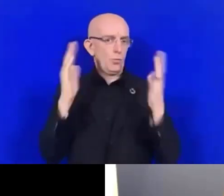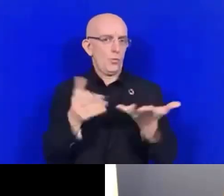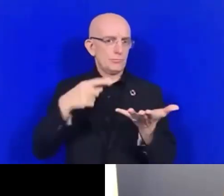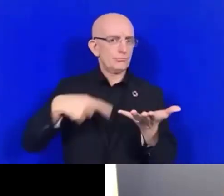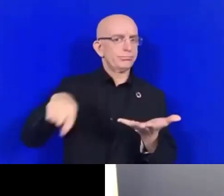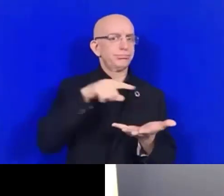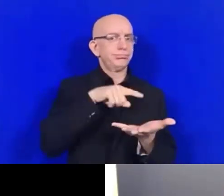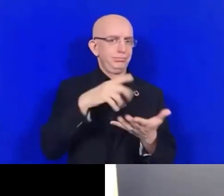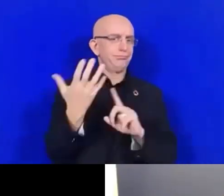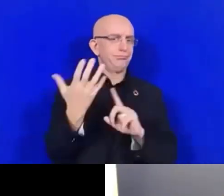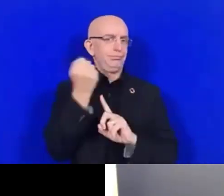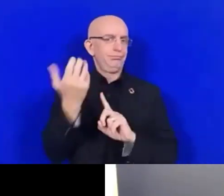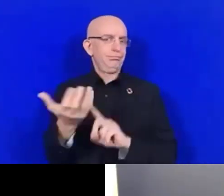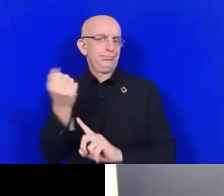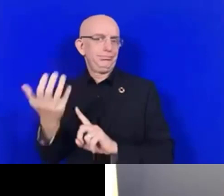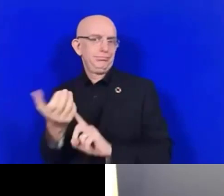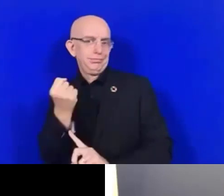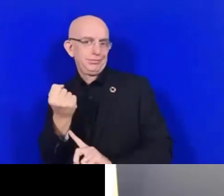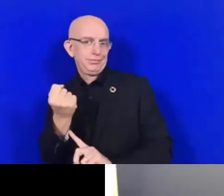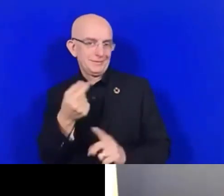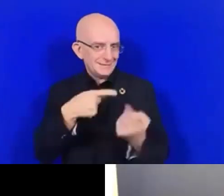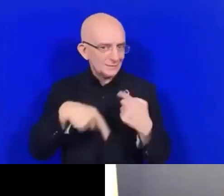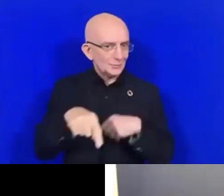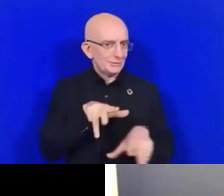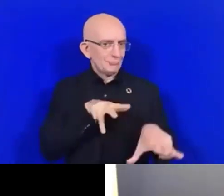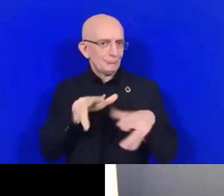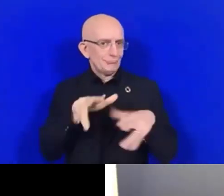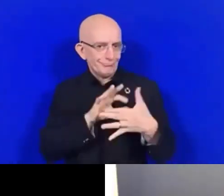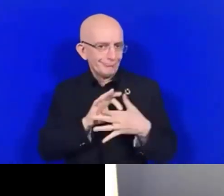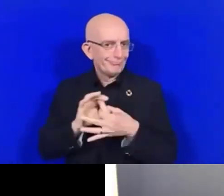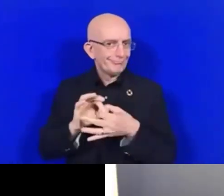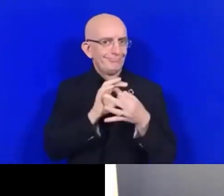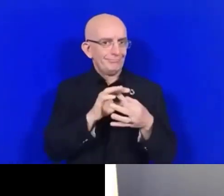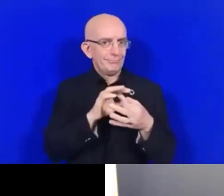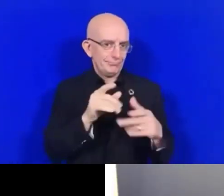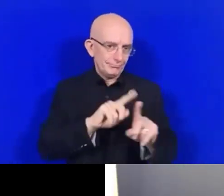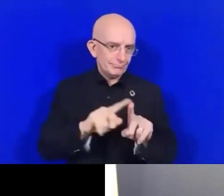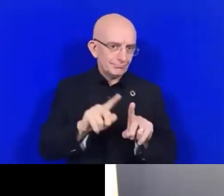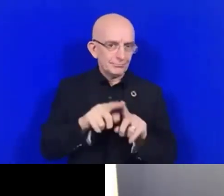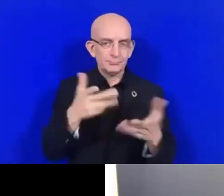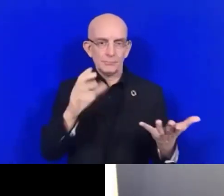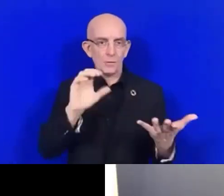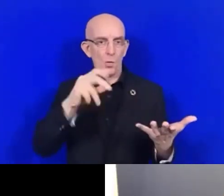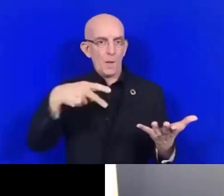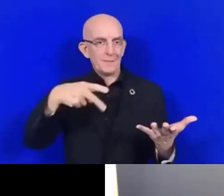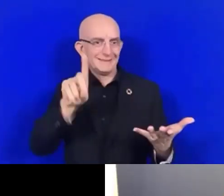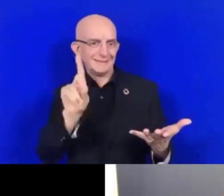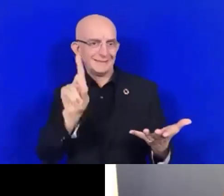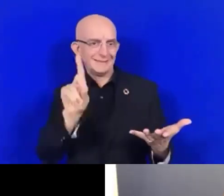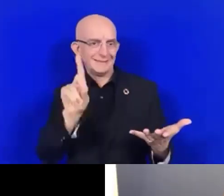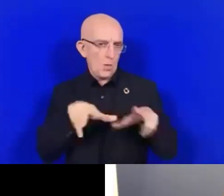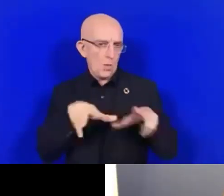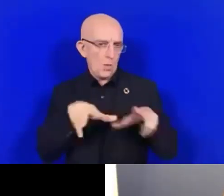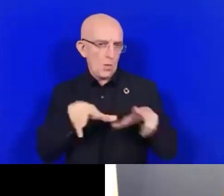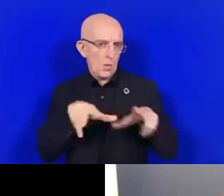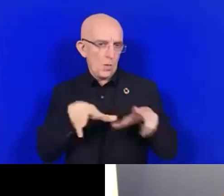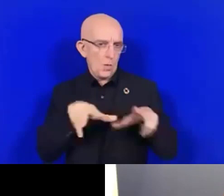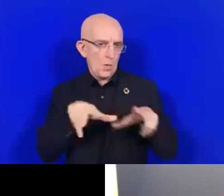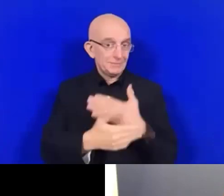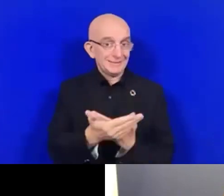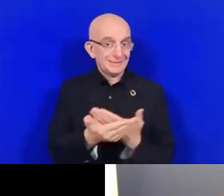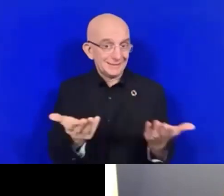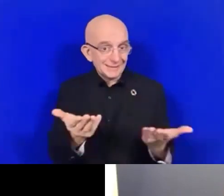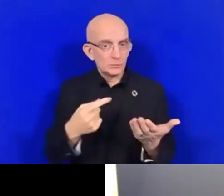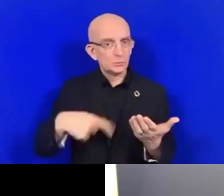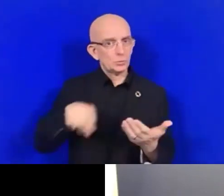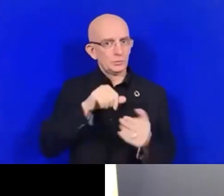qui peuvent donc profiter de cette initiative pour s'assurer que personne ne soit laissé pour compte. Je salue d'ailleurs le travail